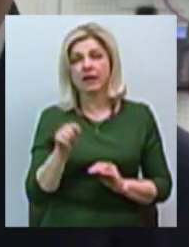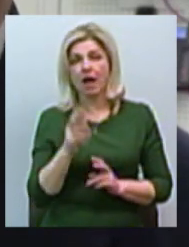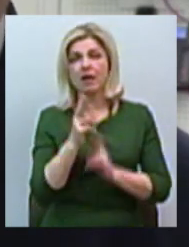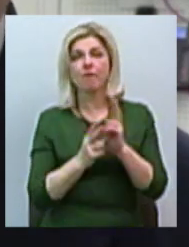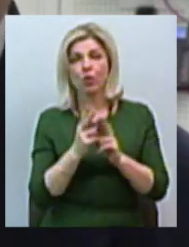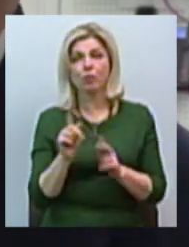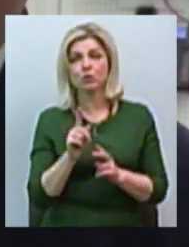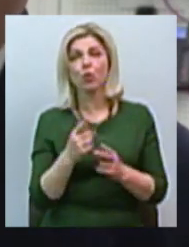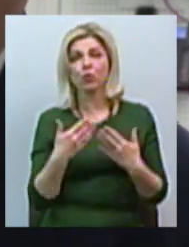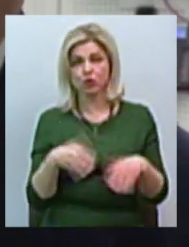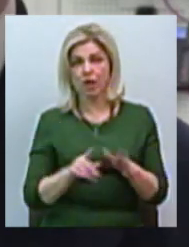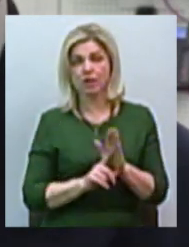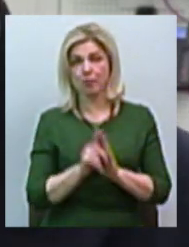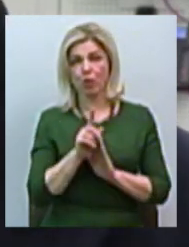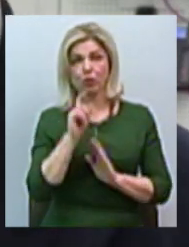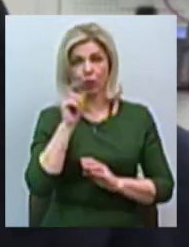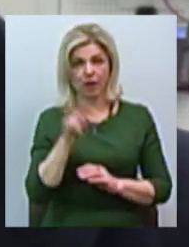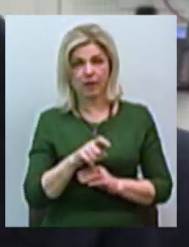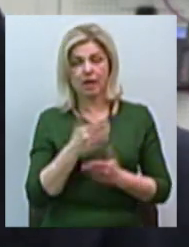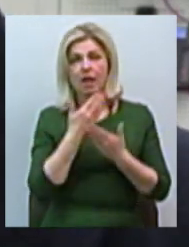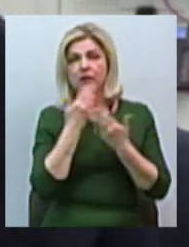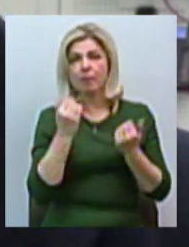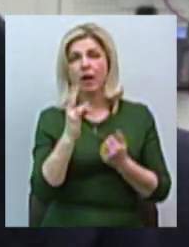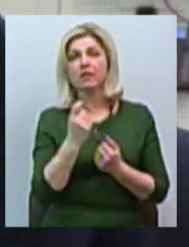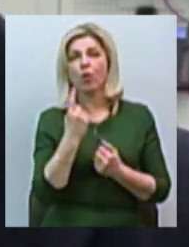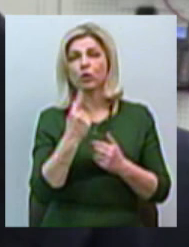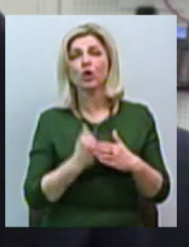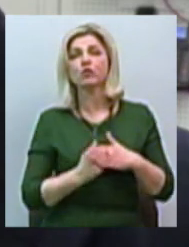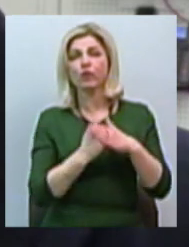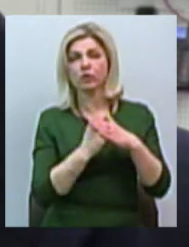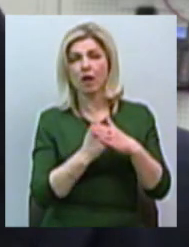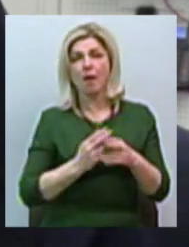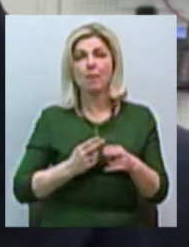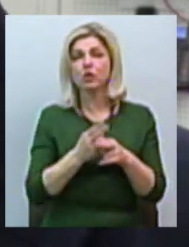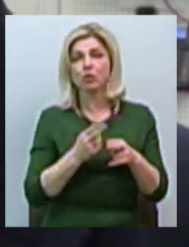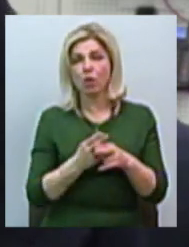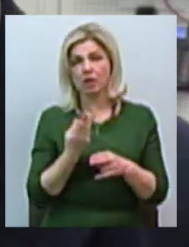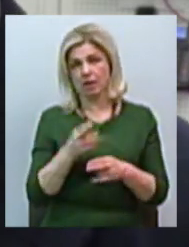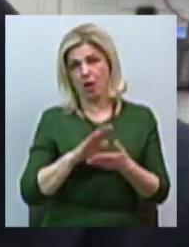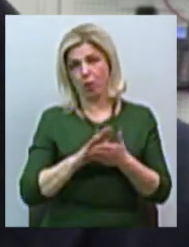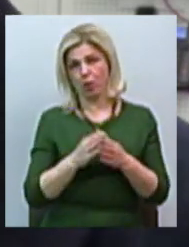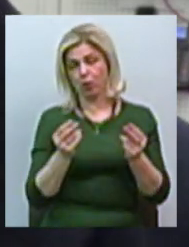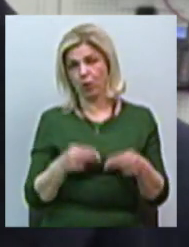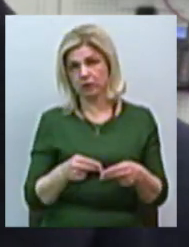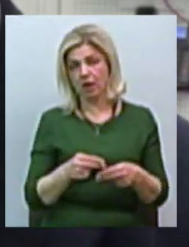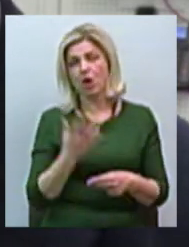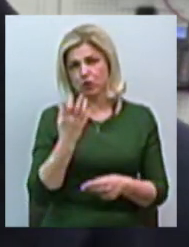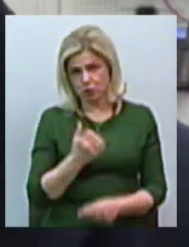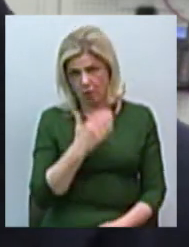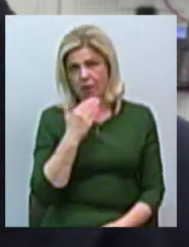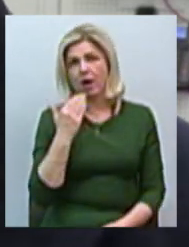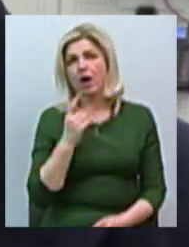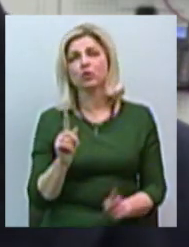запровадила Україна, немає жодної фундаментальної перешкоди для укладення цієї угоди. Ще багато чого треба нам